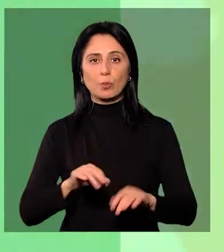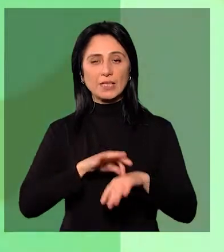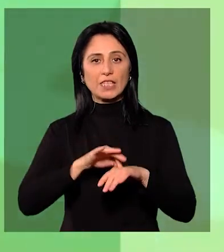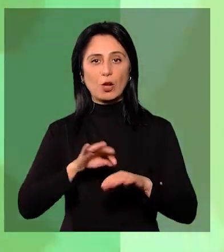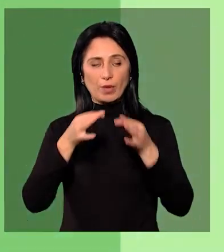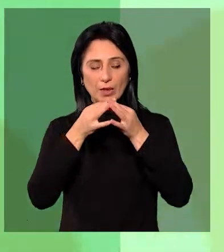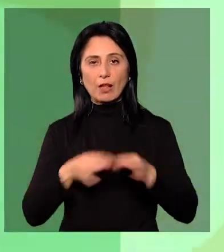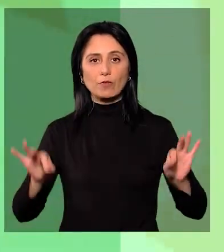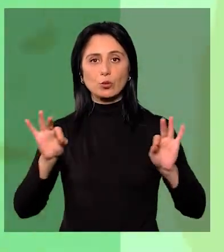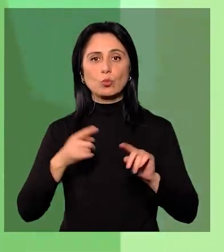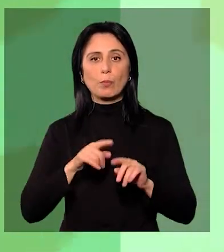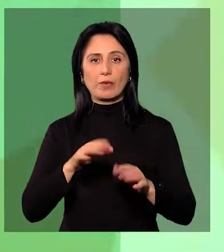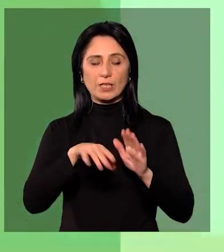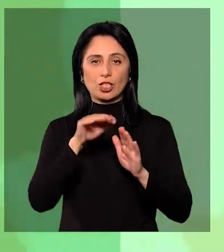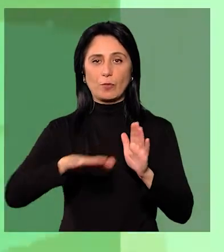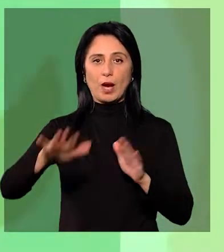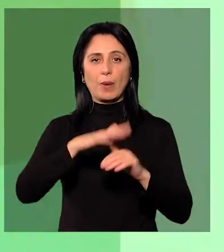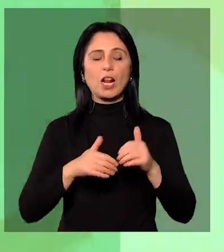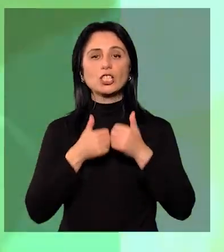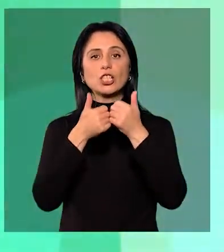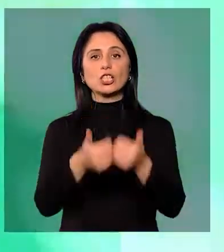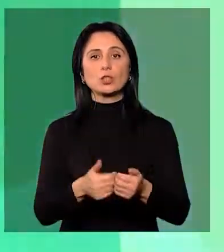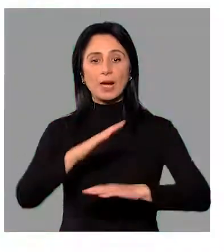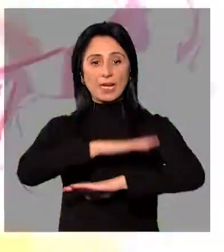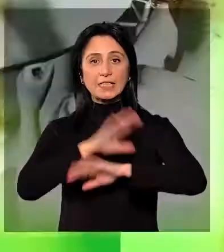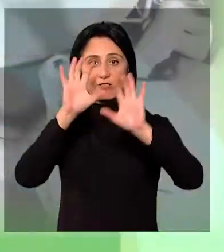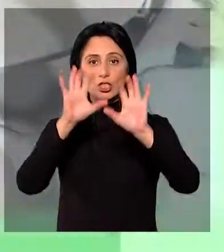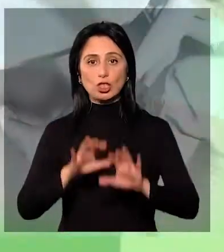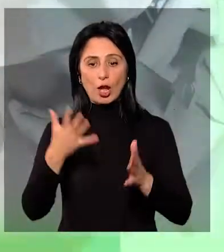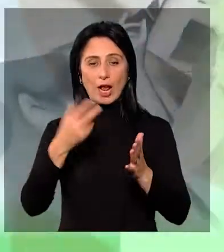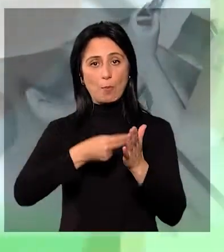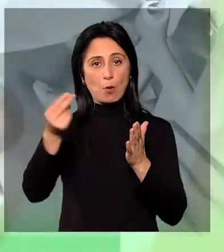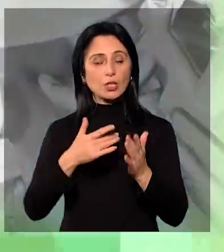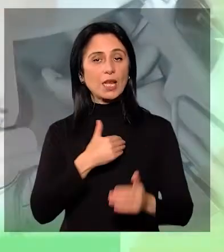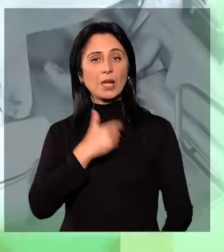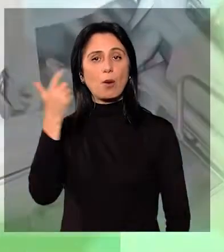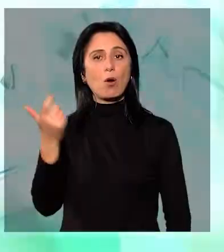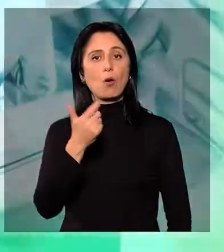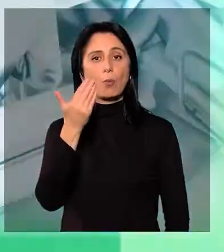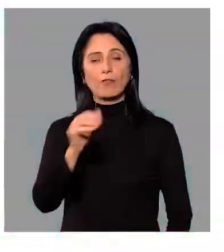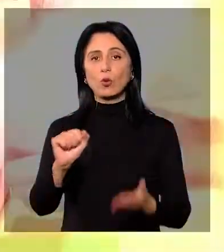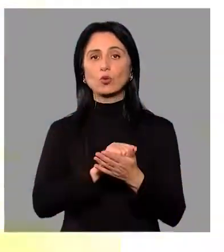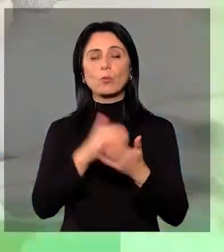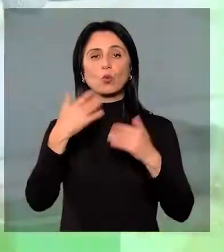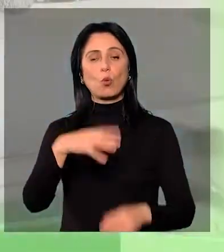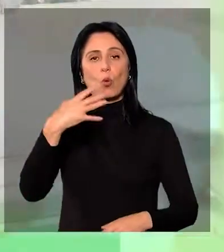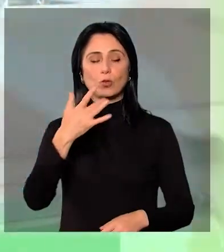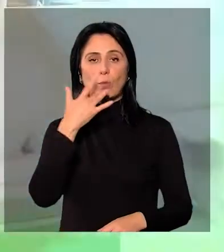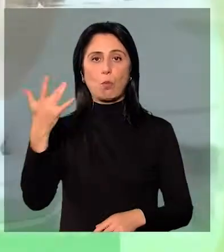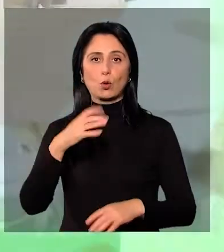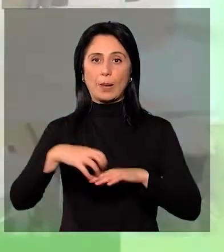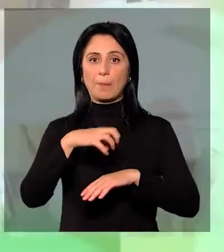խթանում։ Վարքի որենց գրկի ստորագրումը աստ ծանկության են։ Քարասունք հաղաքական կուսակցություններ արդեն ստորագրել են